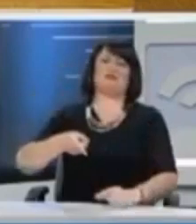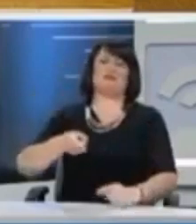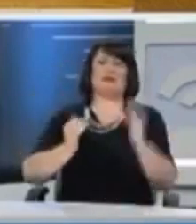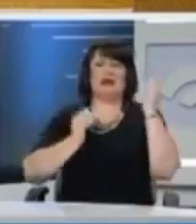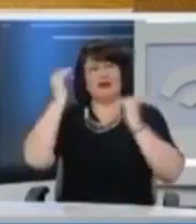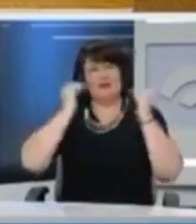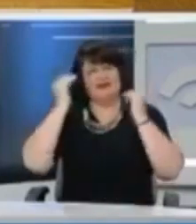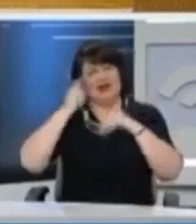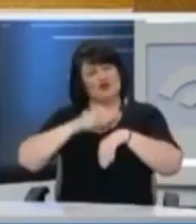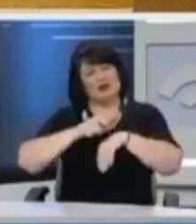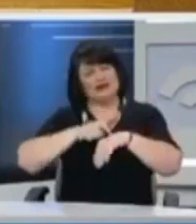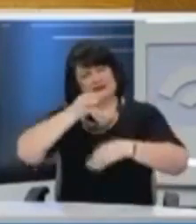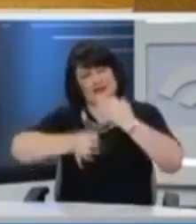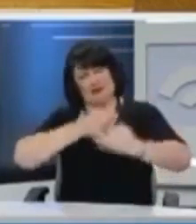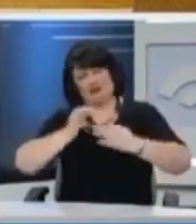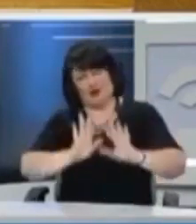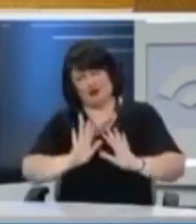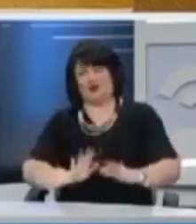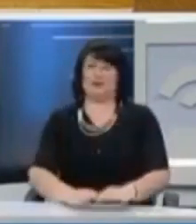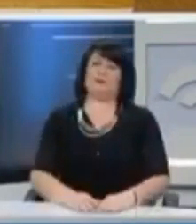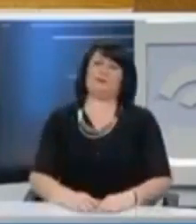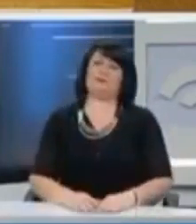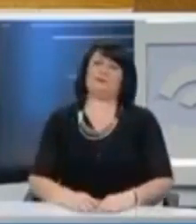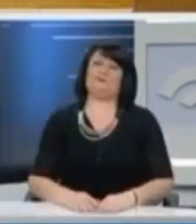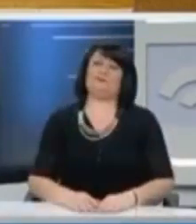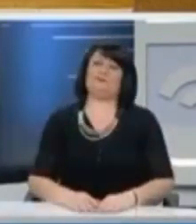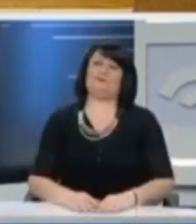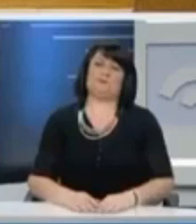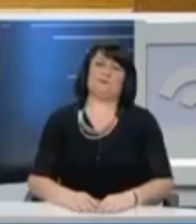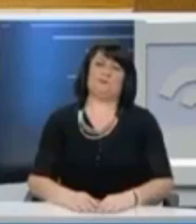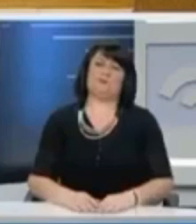επιθελάσουμε να μιλήσω άλλη στιγμή για αυτά. Αυτό που μας